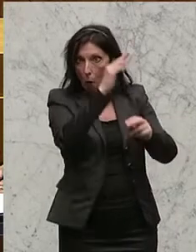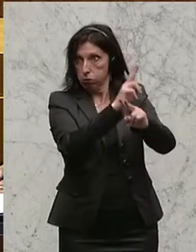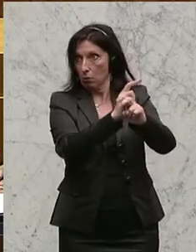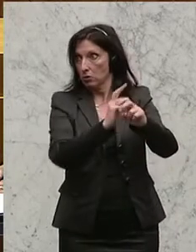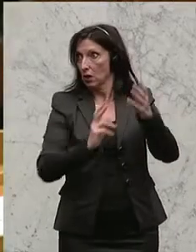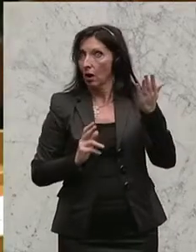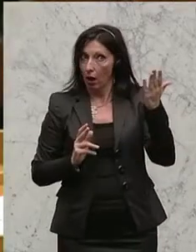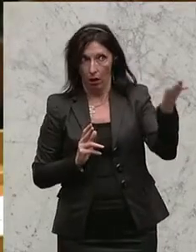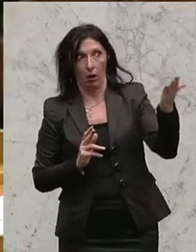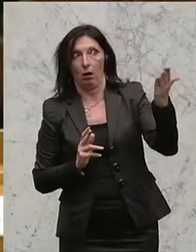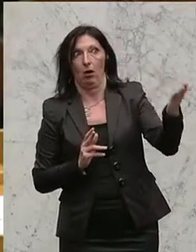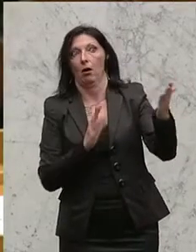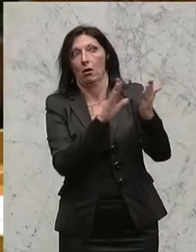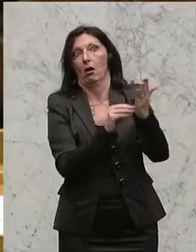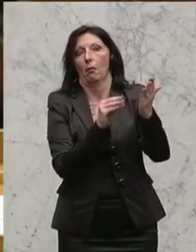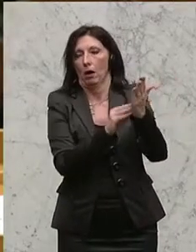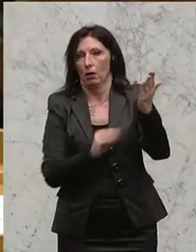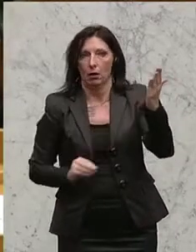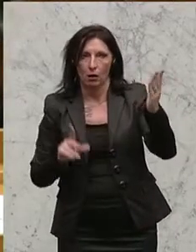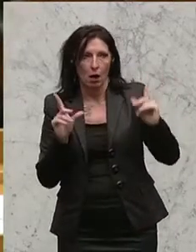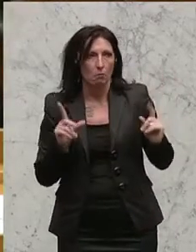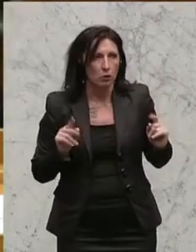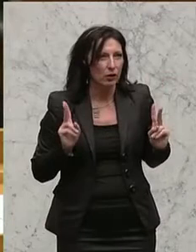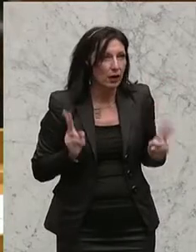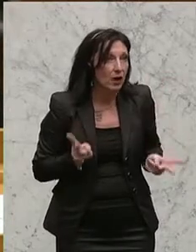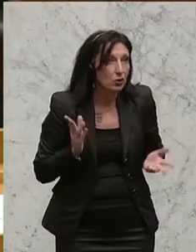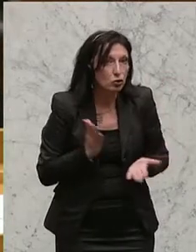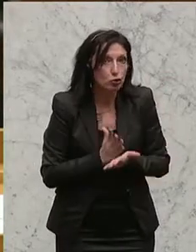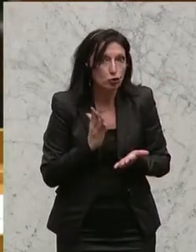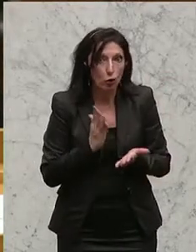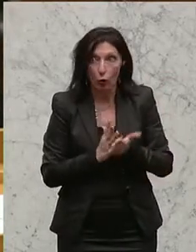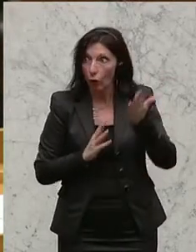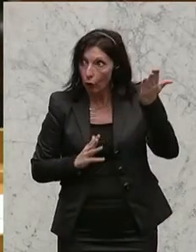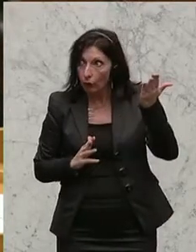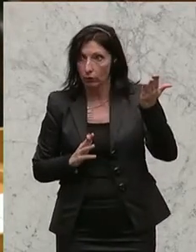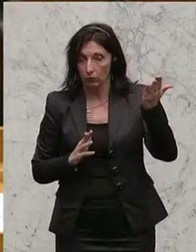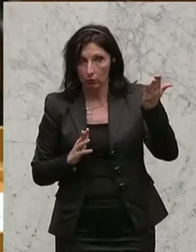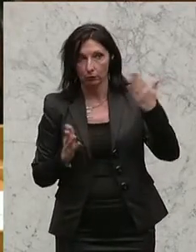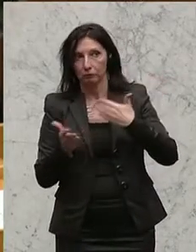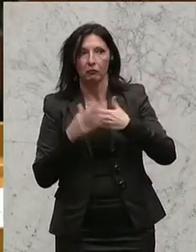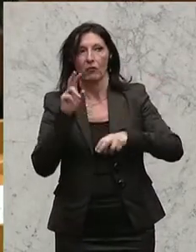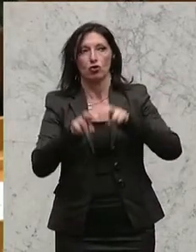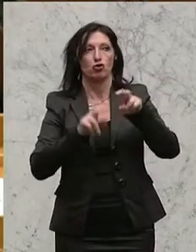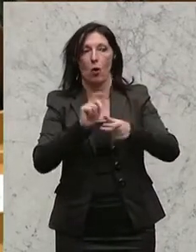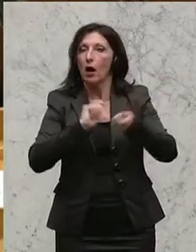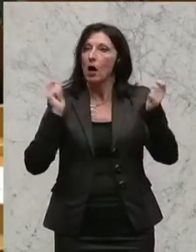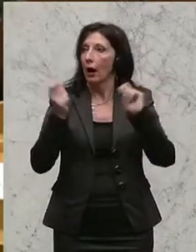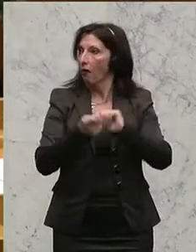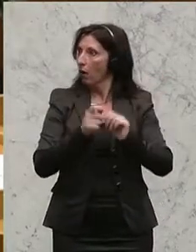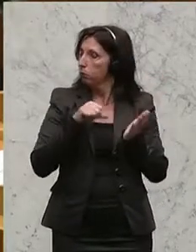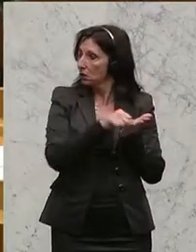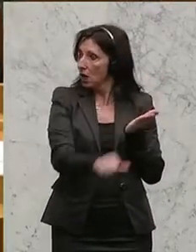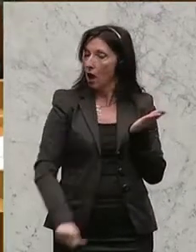orientieren, dann hätte ich schon einen Hebel, um zum Beispiel die Steuerreform zu finanzieren.